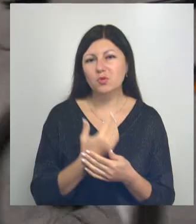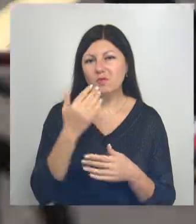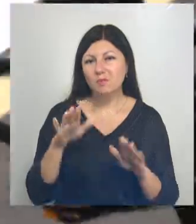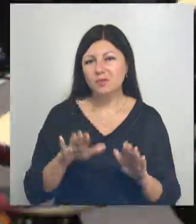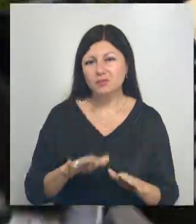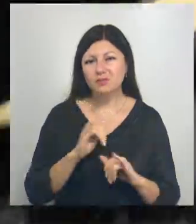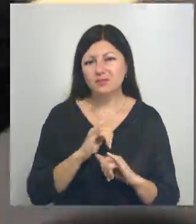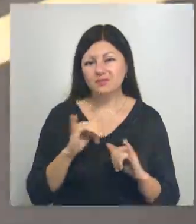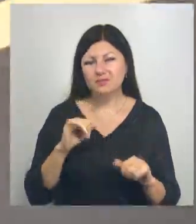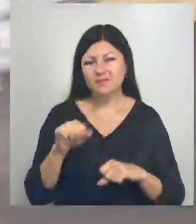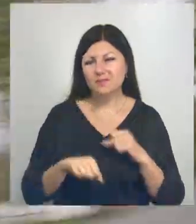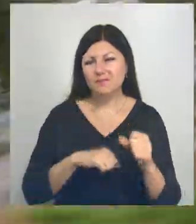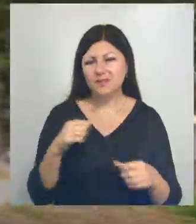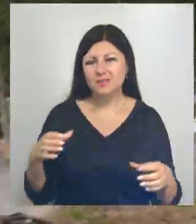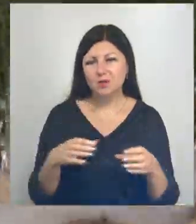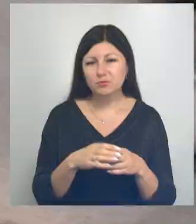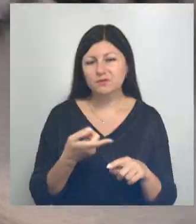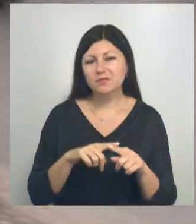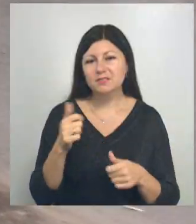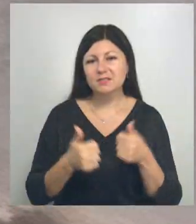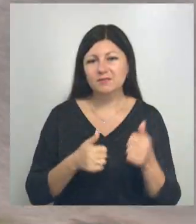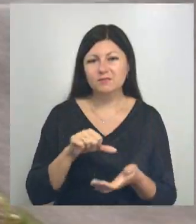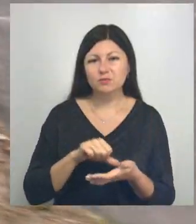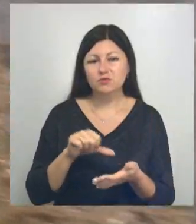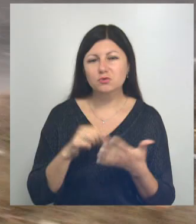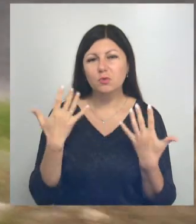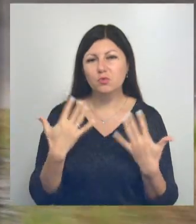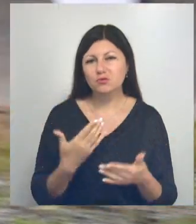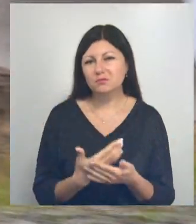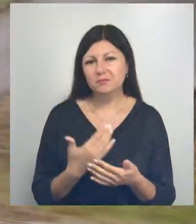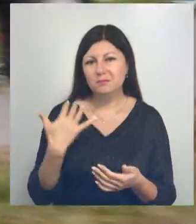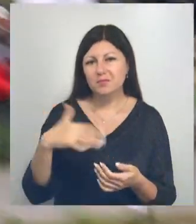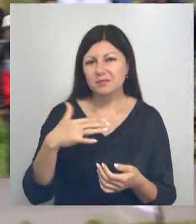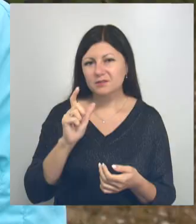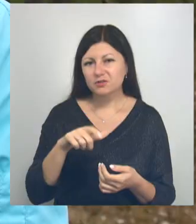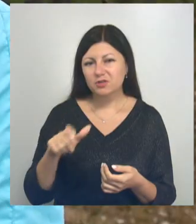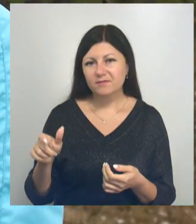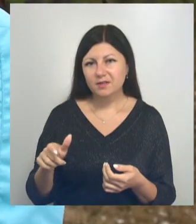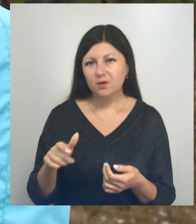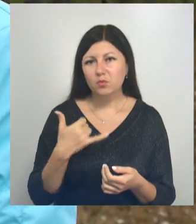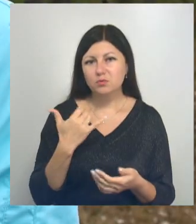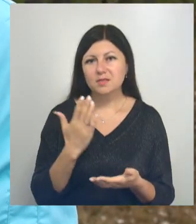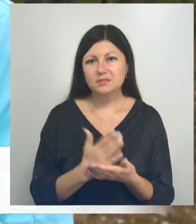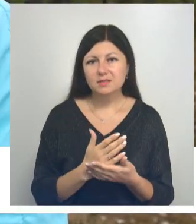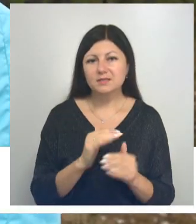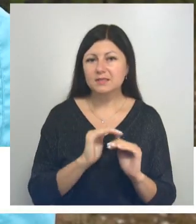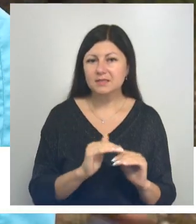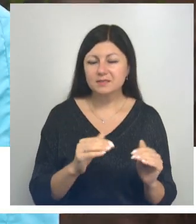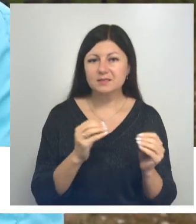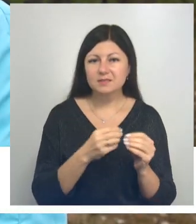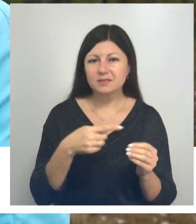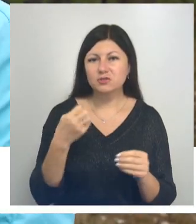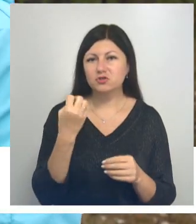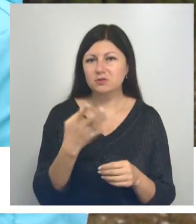развивается и вело-сообщество. В этих соревнованиях участвовало уже около 50 человек. У нас есть категория дети, это 10-14